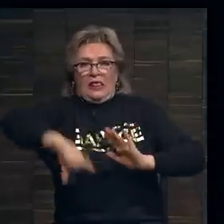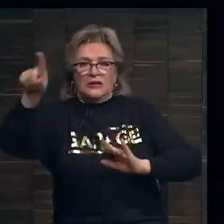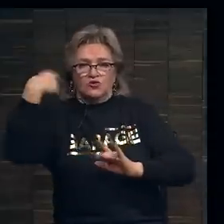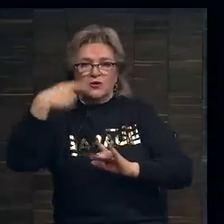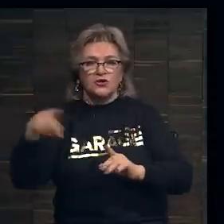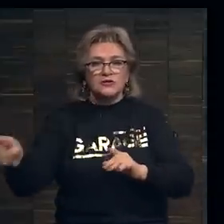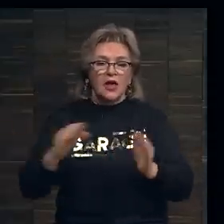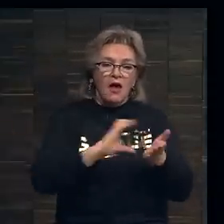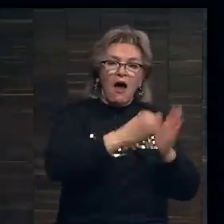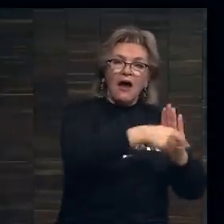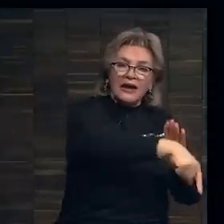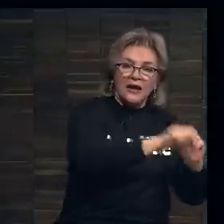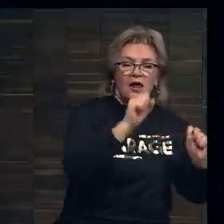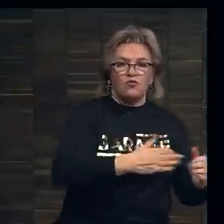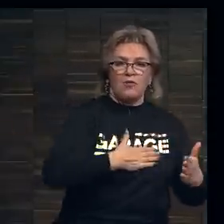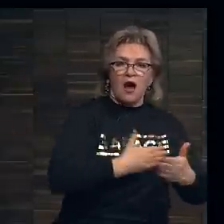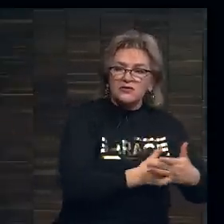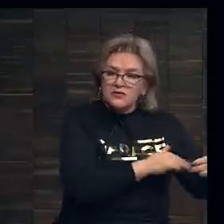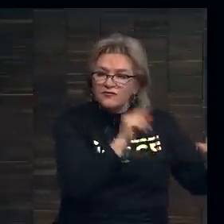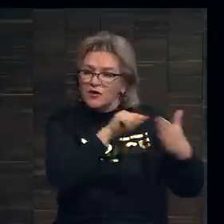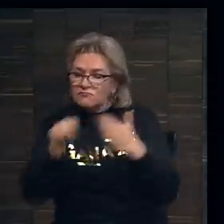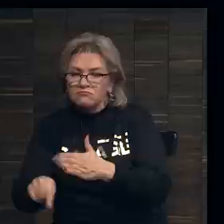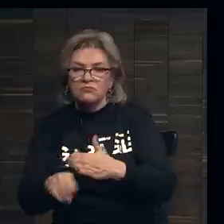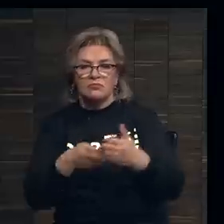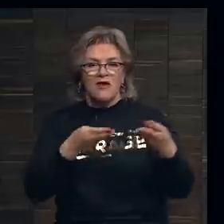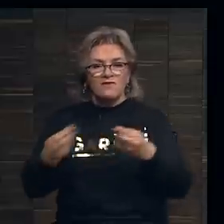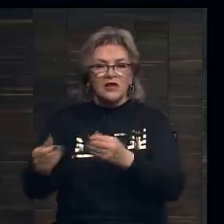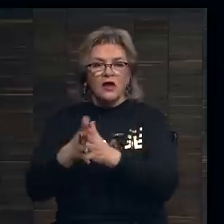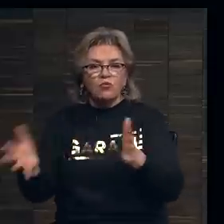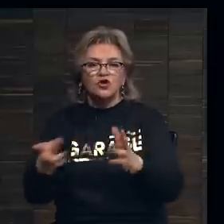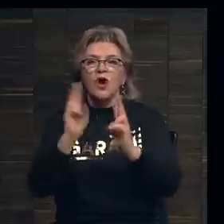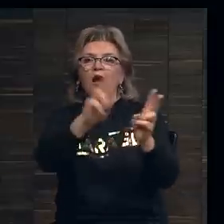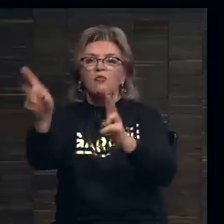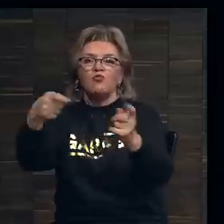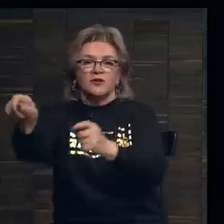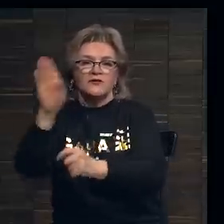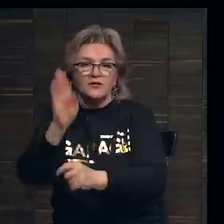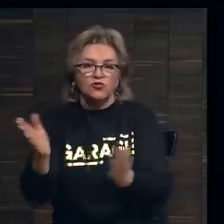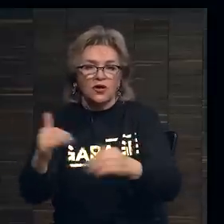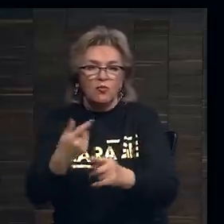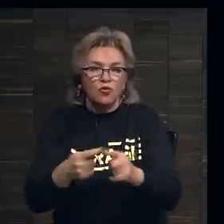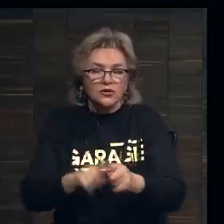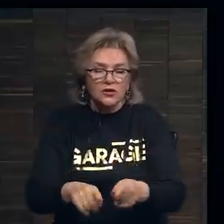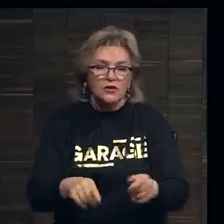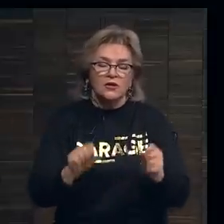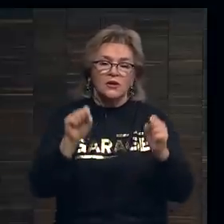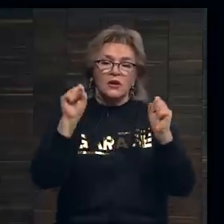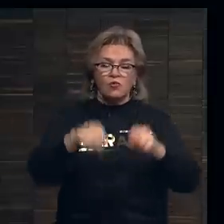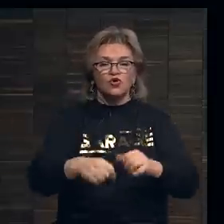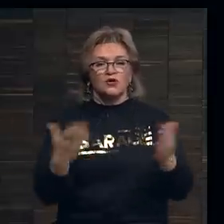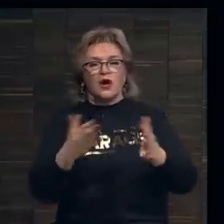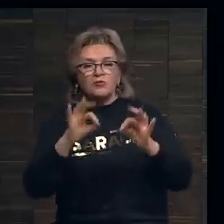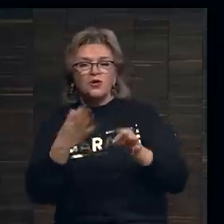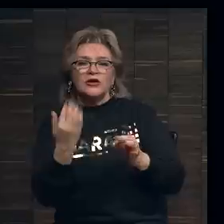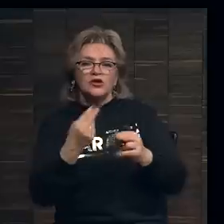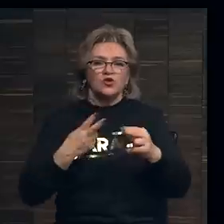Галереи могут стать более активными и больше влиять на то, кому будут продаваться такие работы. Можно каким-то